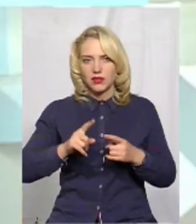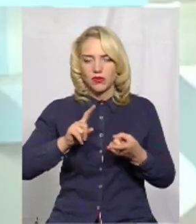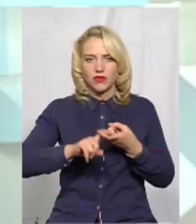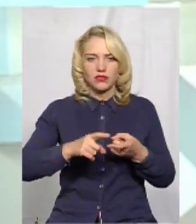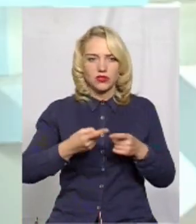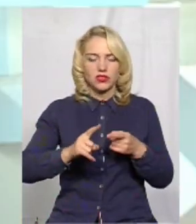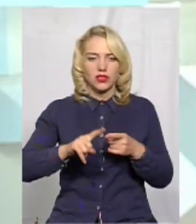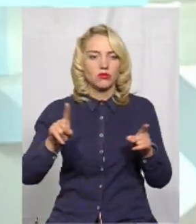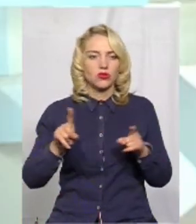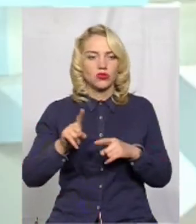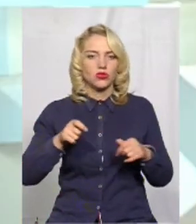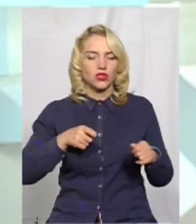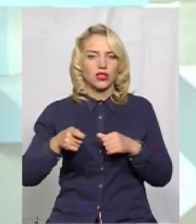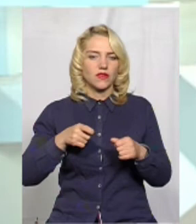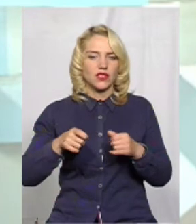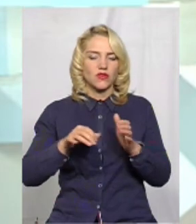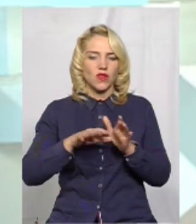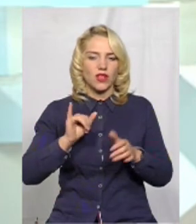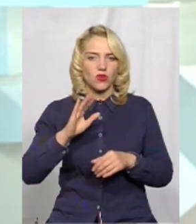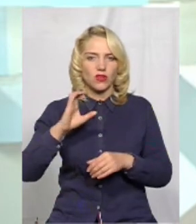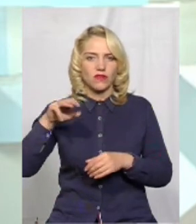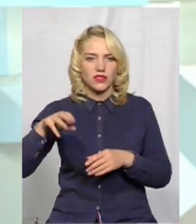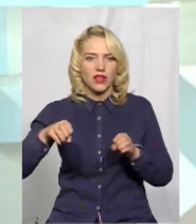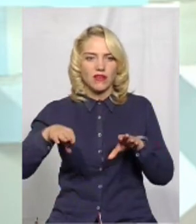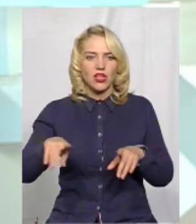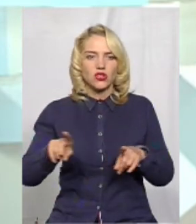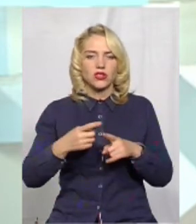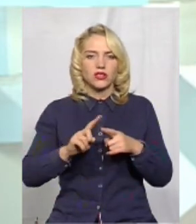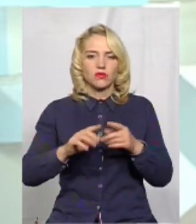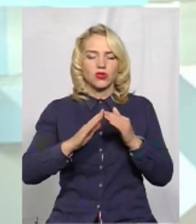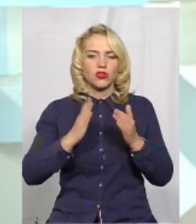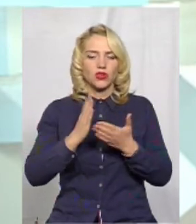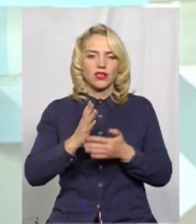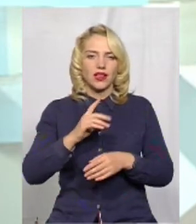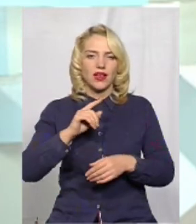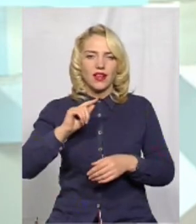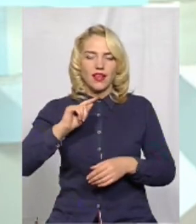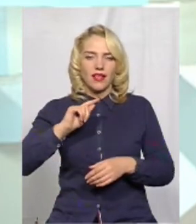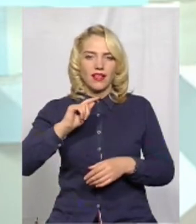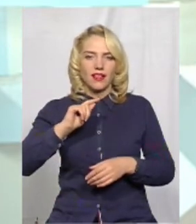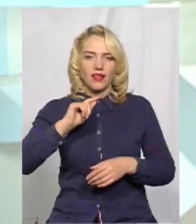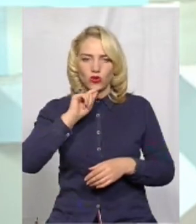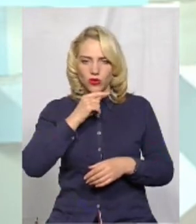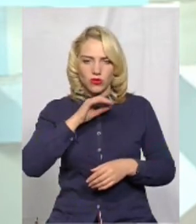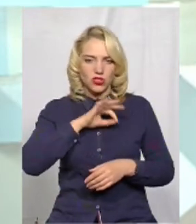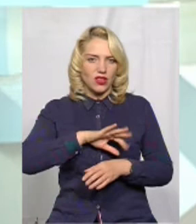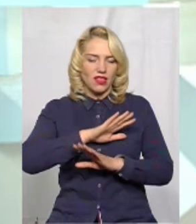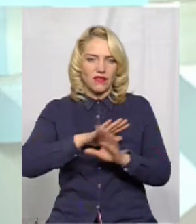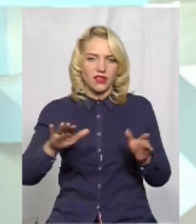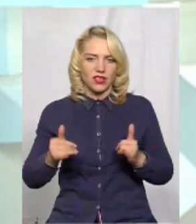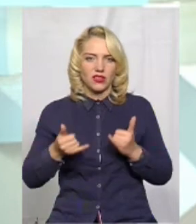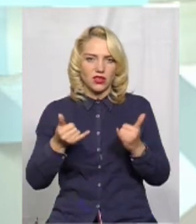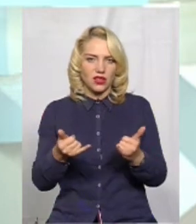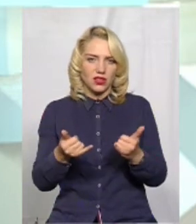керівництво Енергоінвеста вирішило, що ці будинки є економічно невигідними їм для опалення. Вони їх